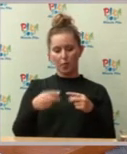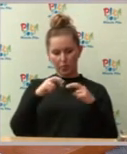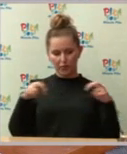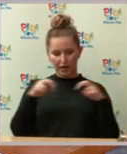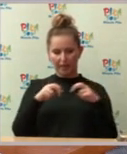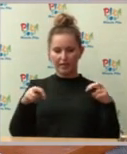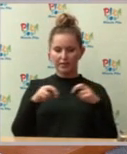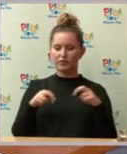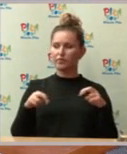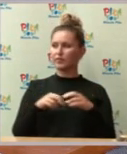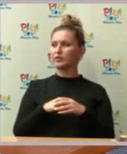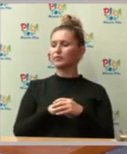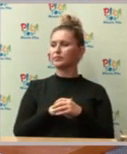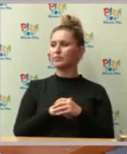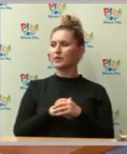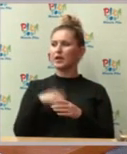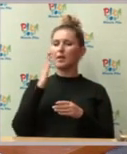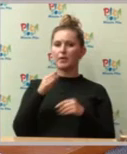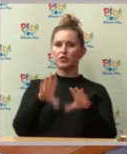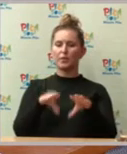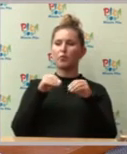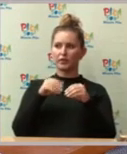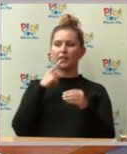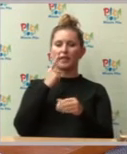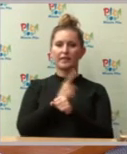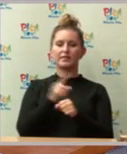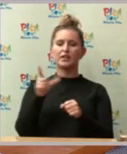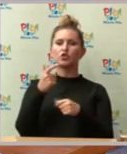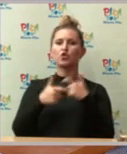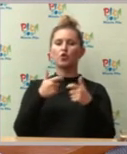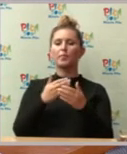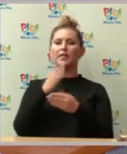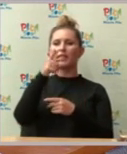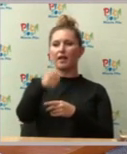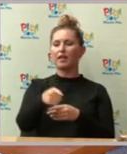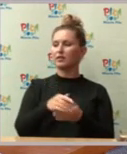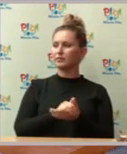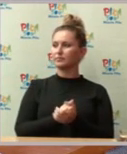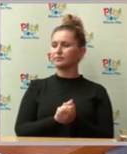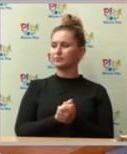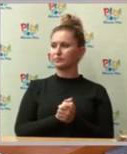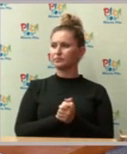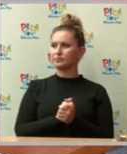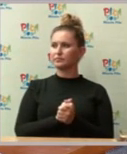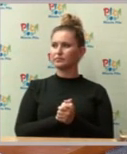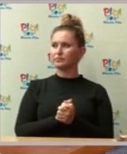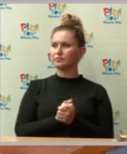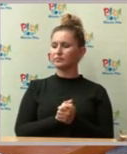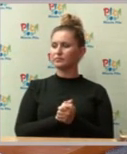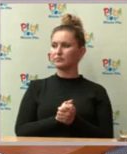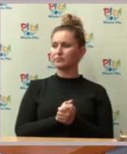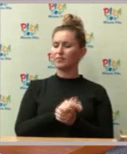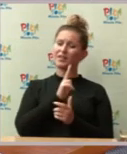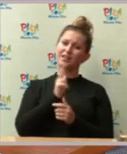stanowiska zostanie podjęta decyzja, co robić dalej. Natomiast jak Państwo doskonale wiecie, każde rozwiązania siłowe